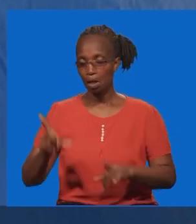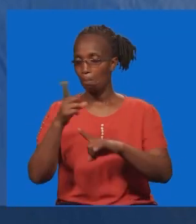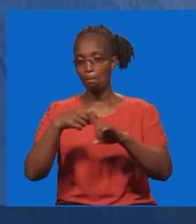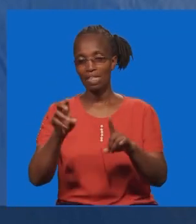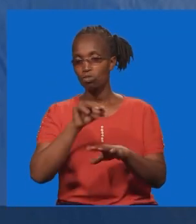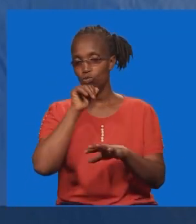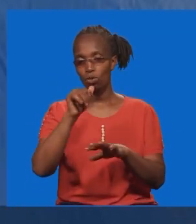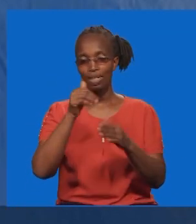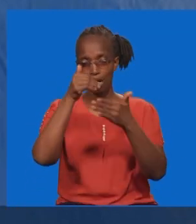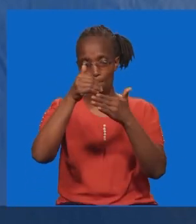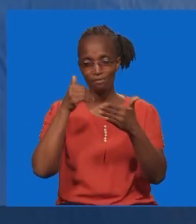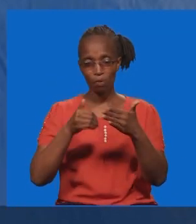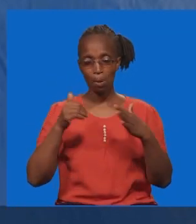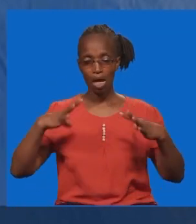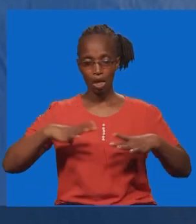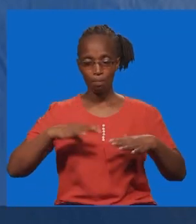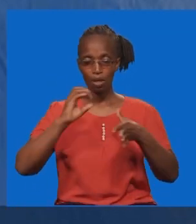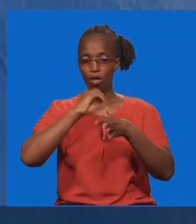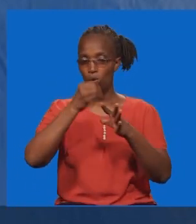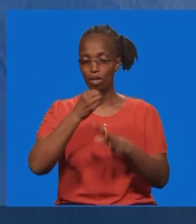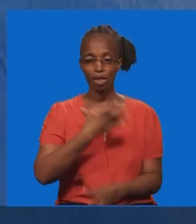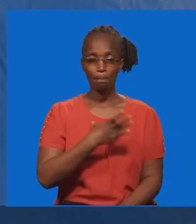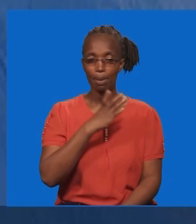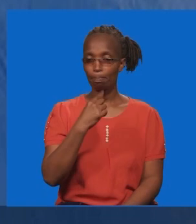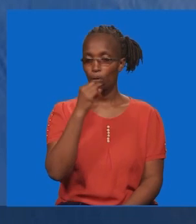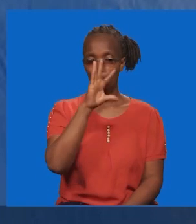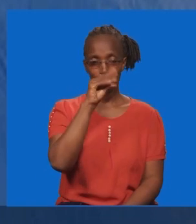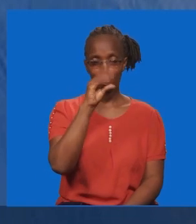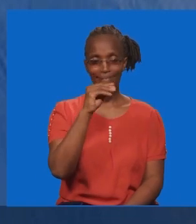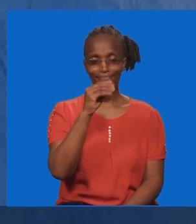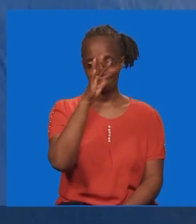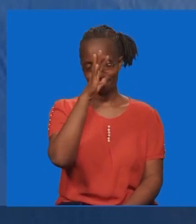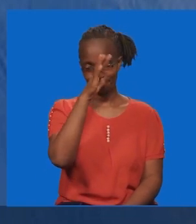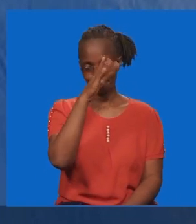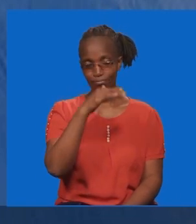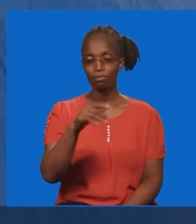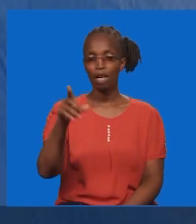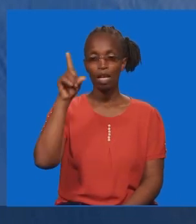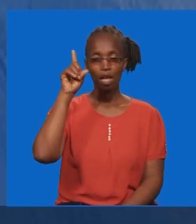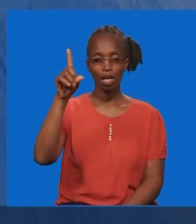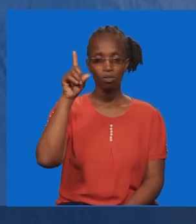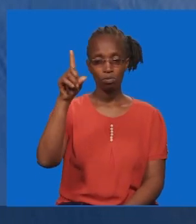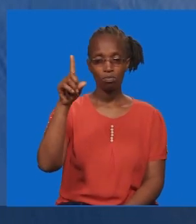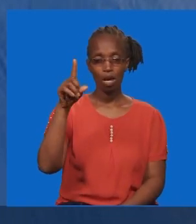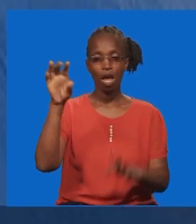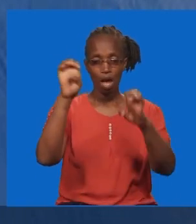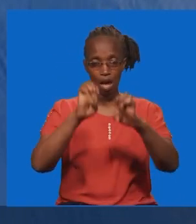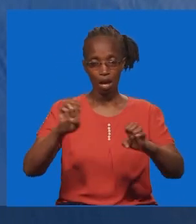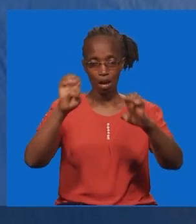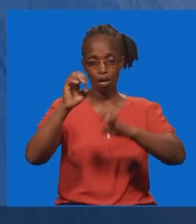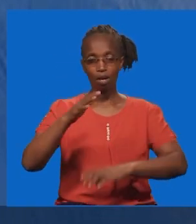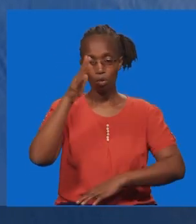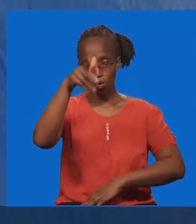waelekea wenye kiburi. Wala hao wanao giukia uongo. E, buwana mungu wangu,